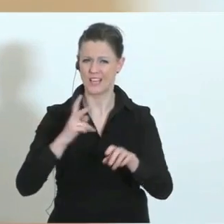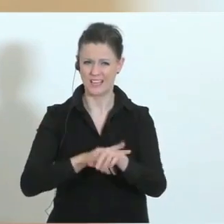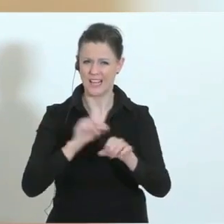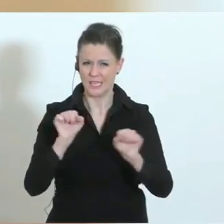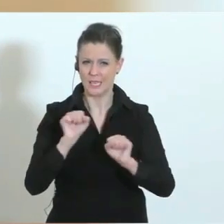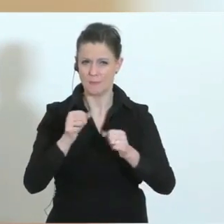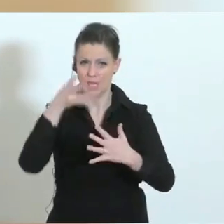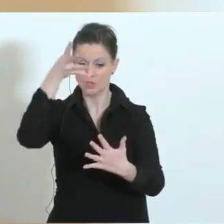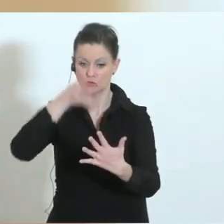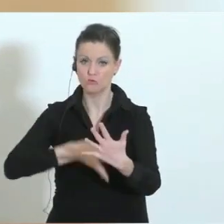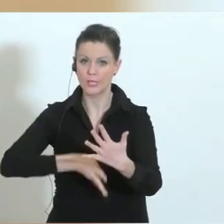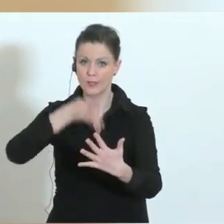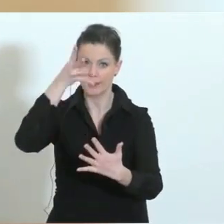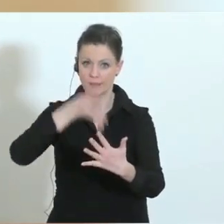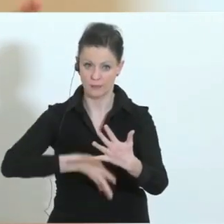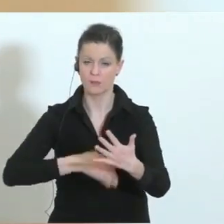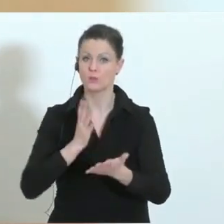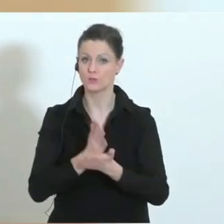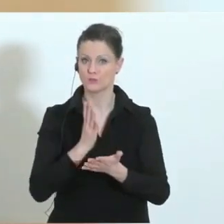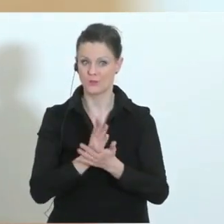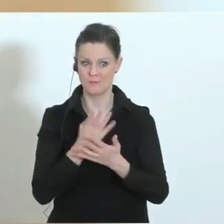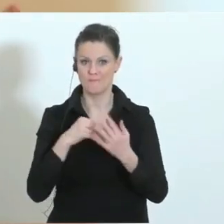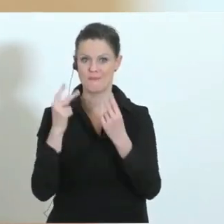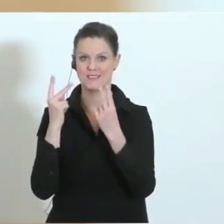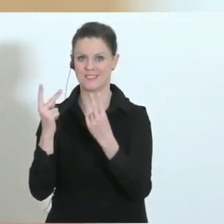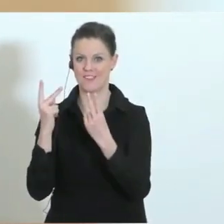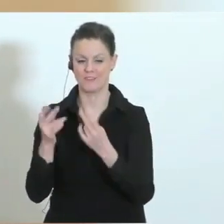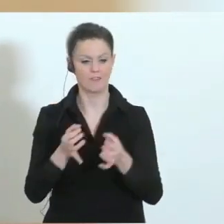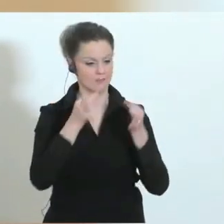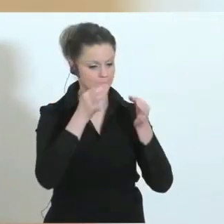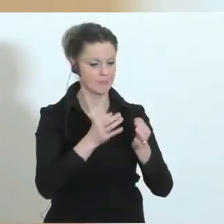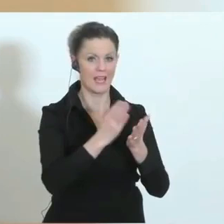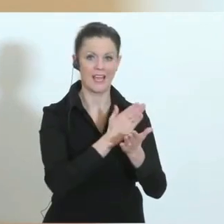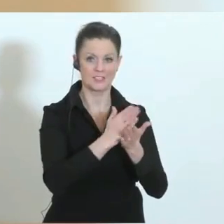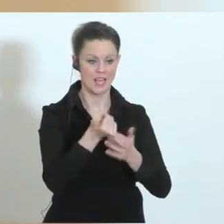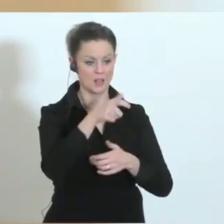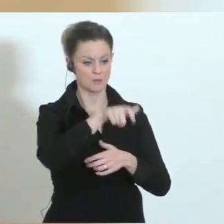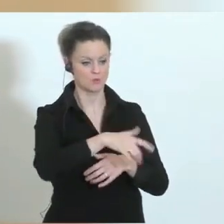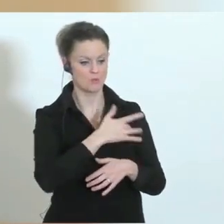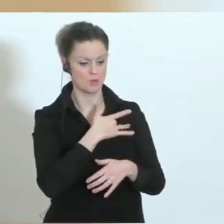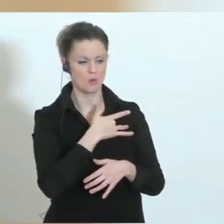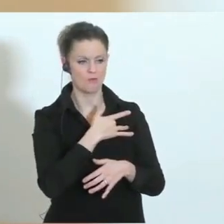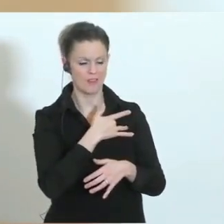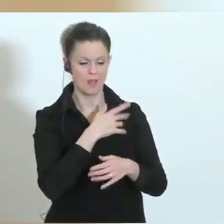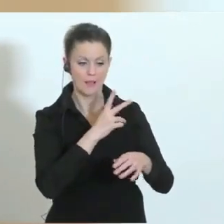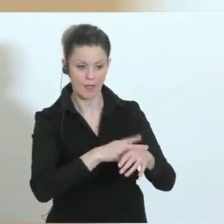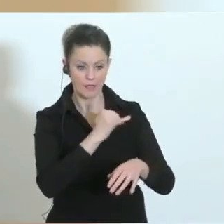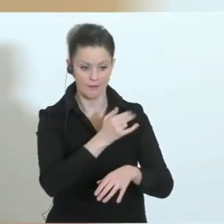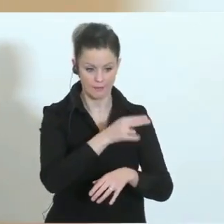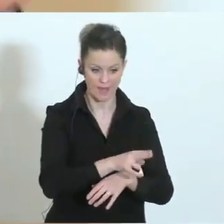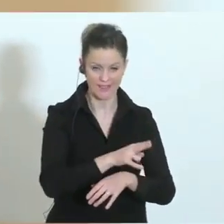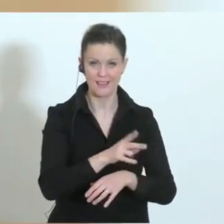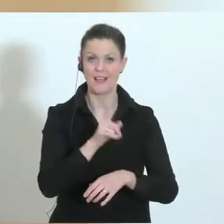das Wichtigste aus meiner Sicht neben der Frage der konkreten Entscheidung bei einem Betroffenen, bin ich erkrankt oder nicht,